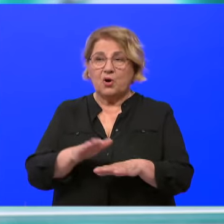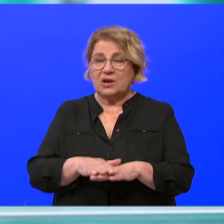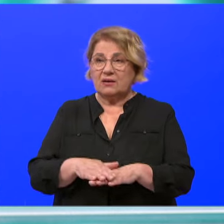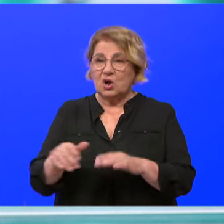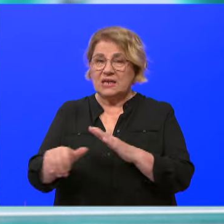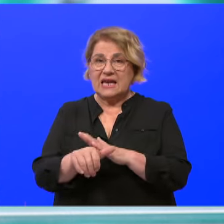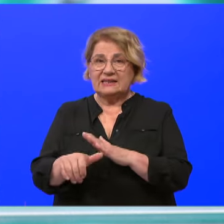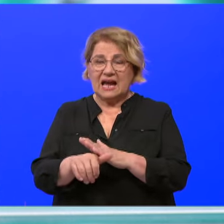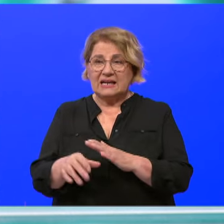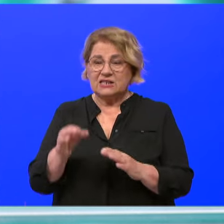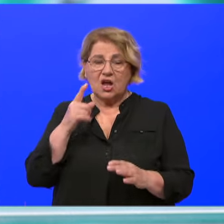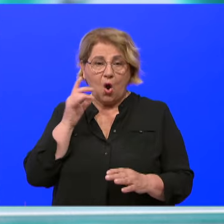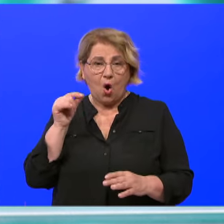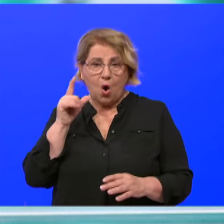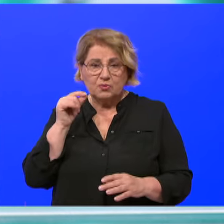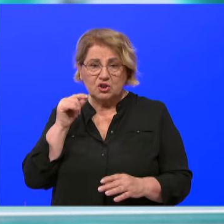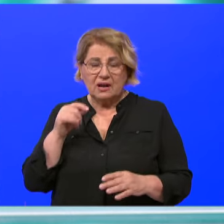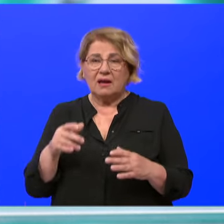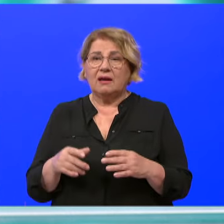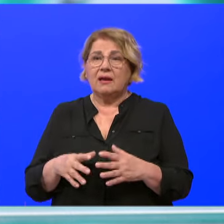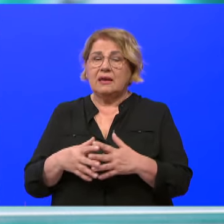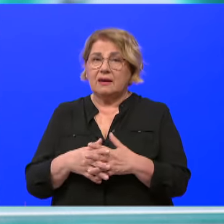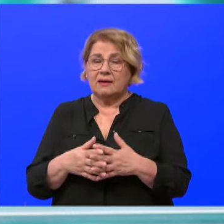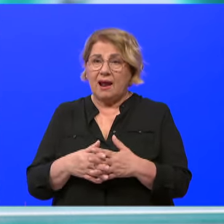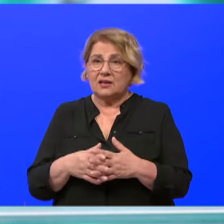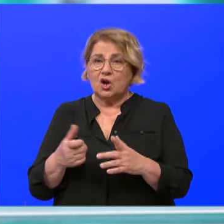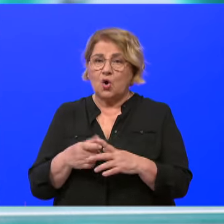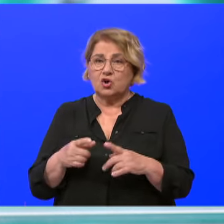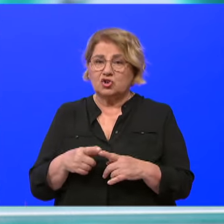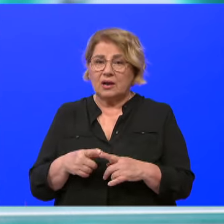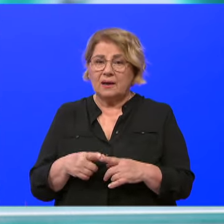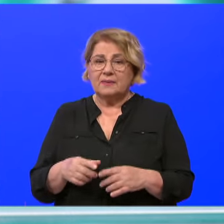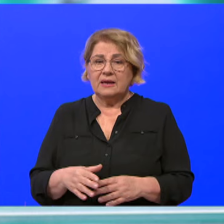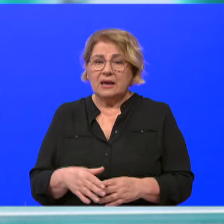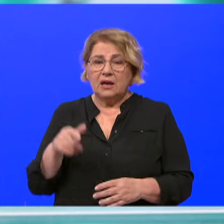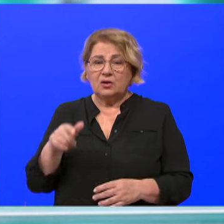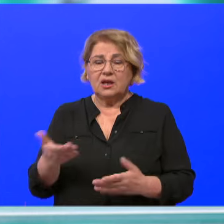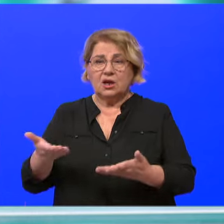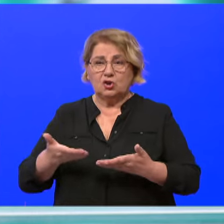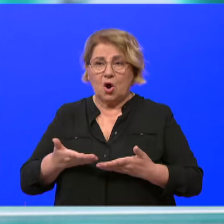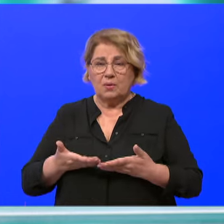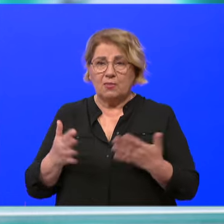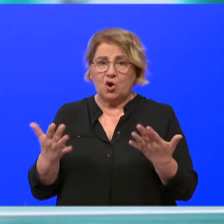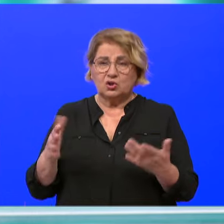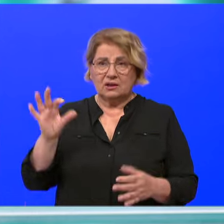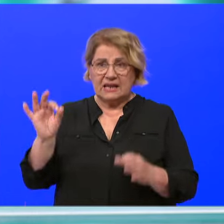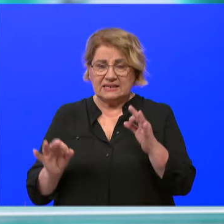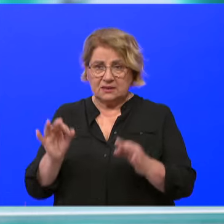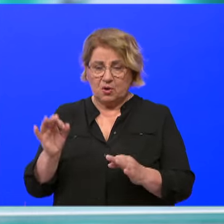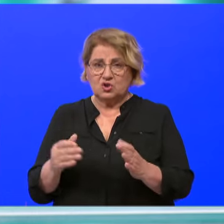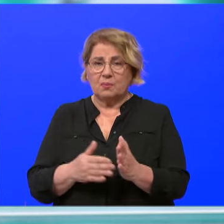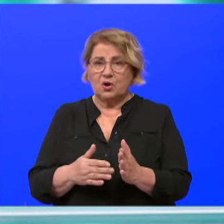11 općina i grad Korčulu, i Županija je Dubrobaška, Neretvanska, i da od njih dobijemo otprilike 10%